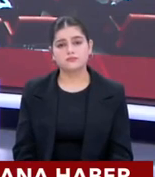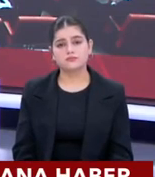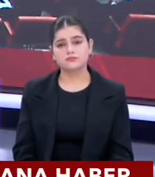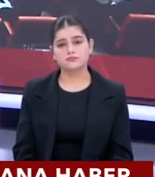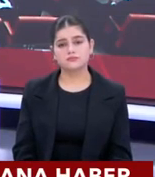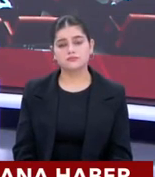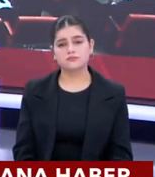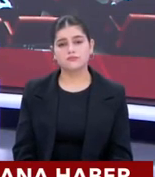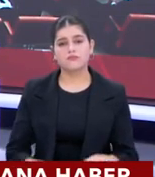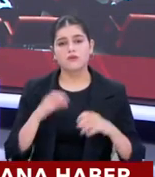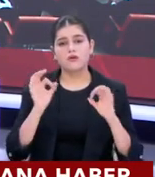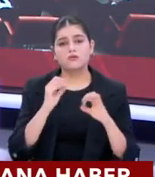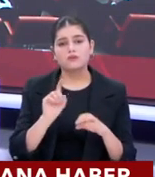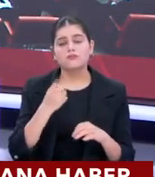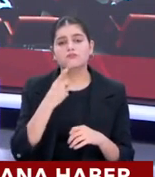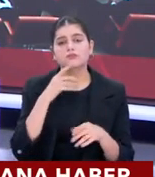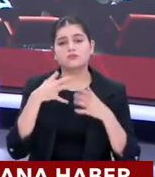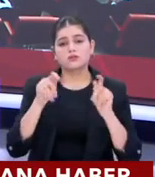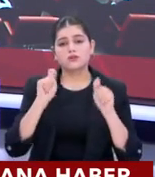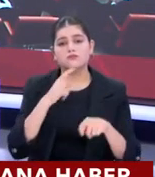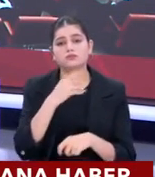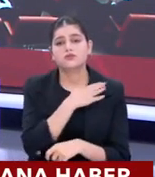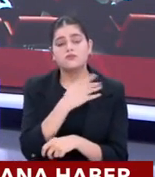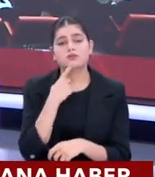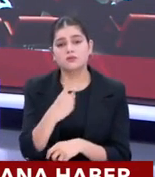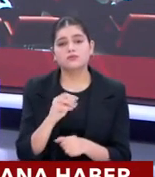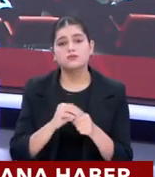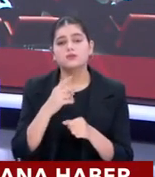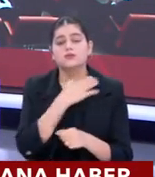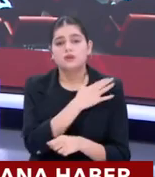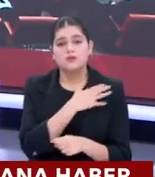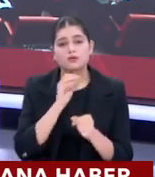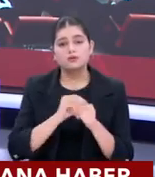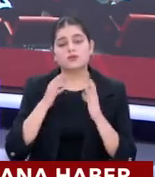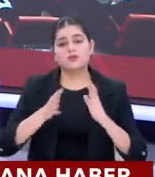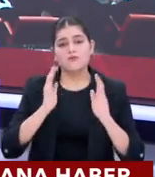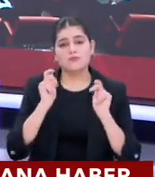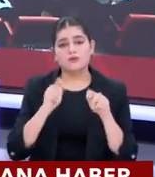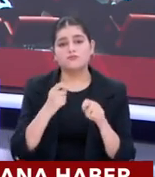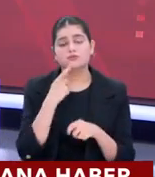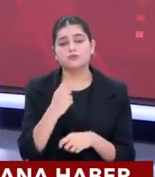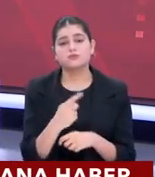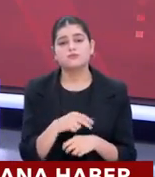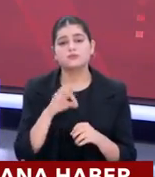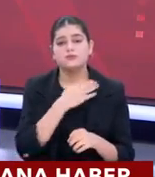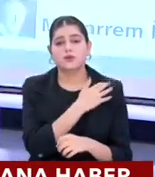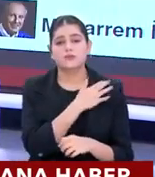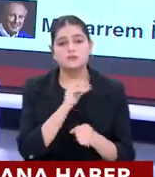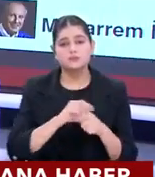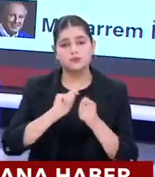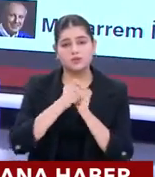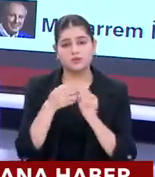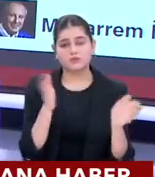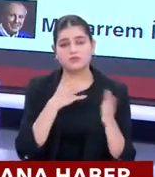Bakınız önemli bir anekdotu paylaşacağım, muhalefet demişken. Cumhuriyet Halk Partisi ile devam edeceğiz. Şimdi Cumhuriyet Halk Partisi'de bir